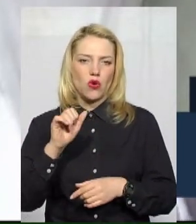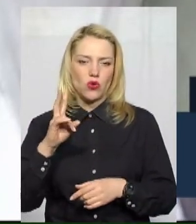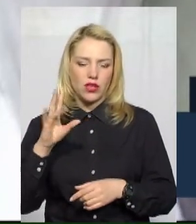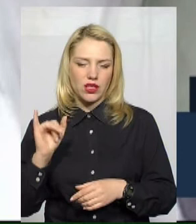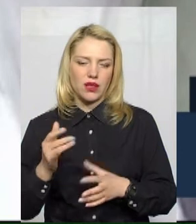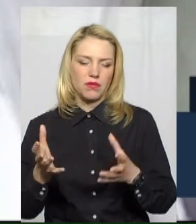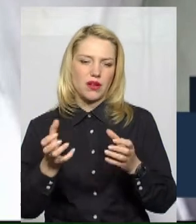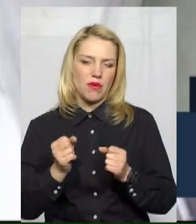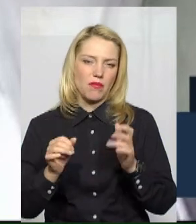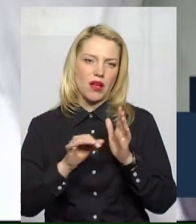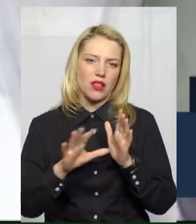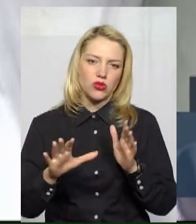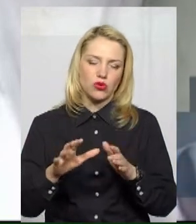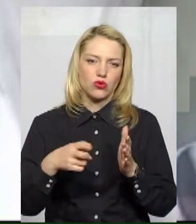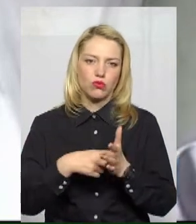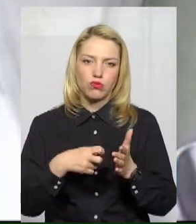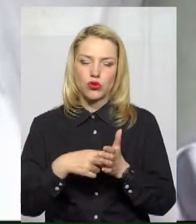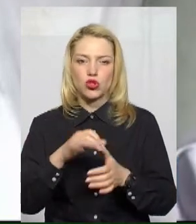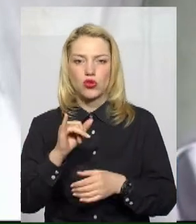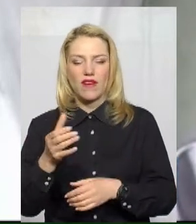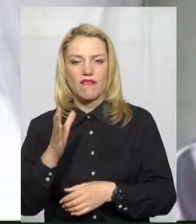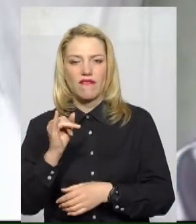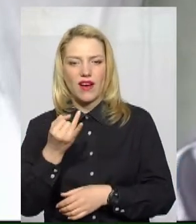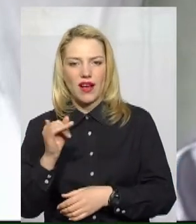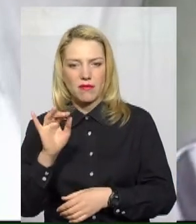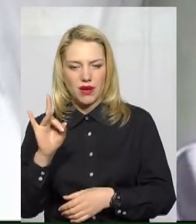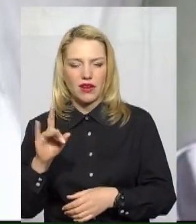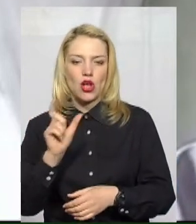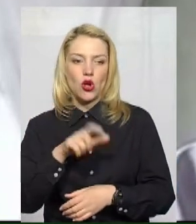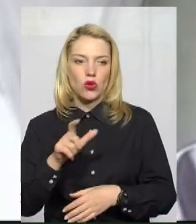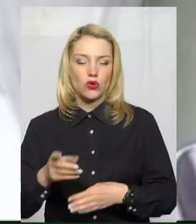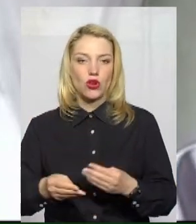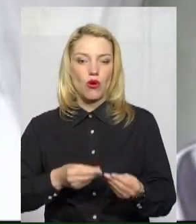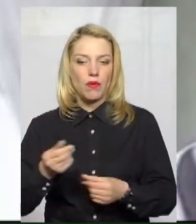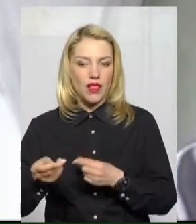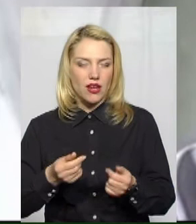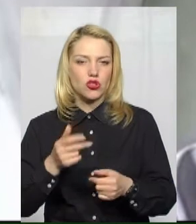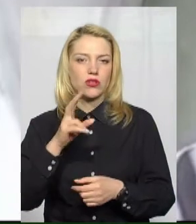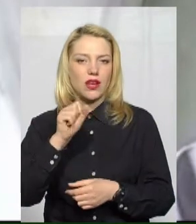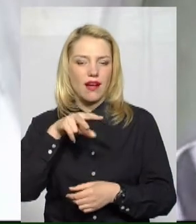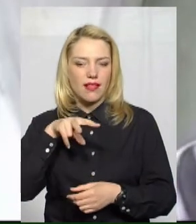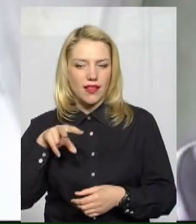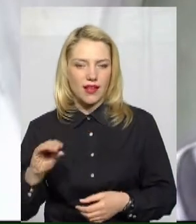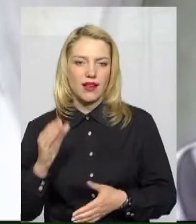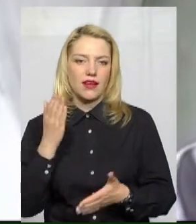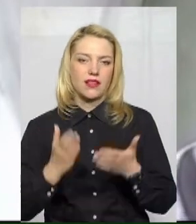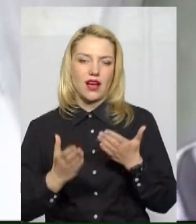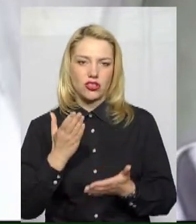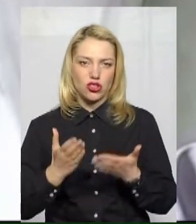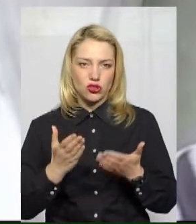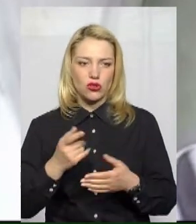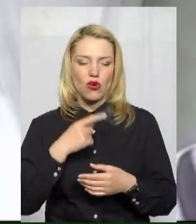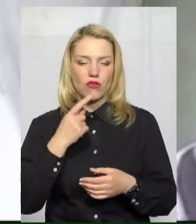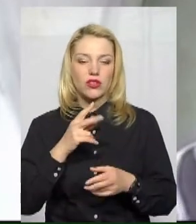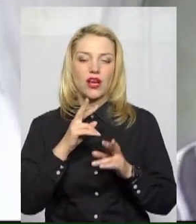таким же чином відправляємо. Люди оплачують, але якщо говорити, як хто оплачує,